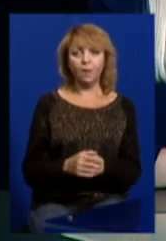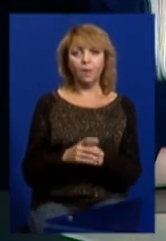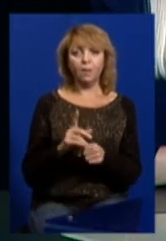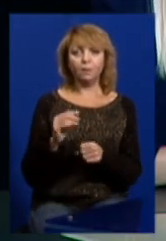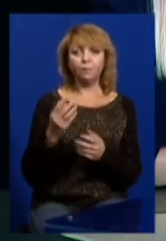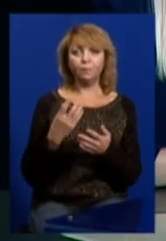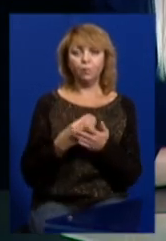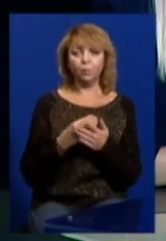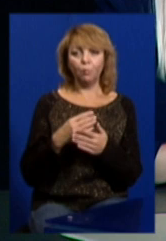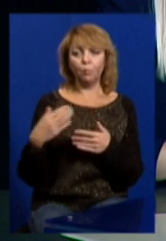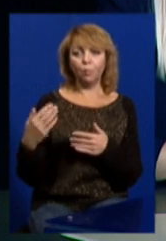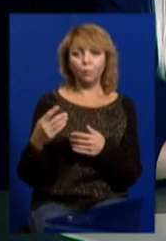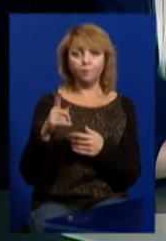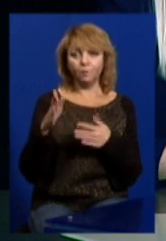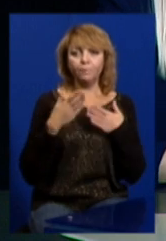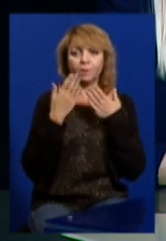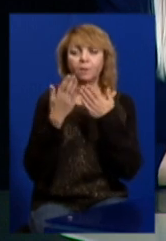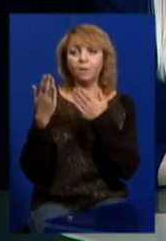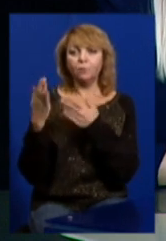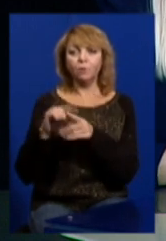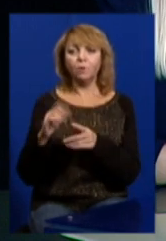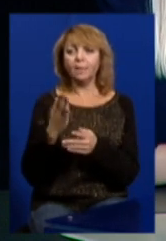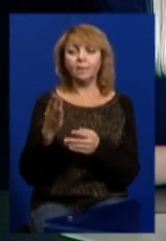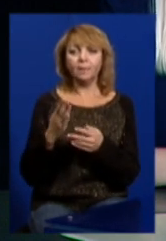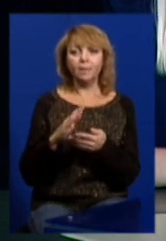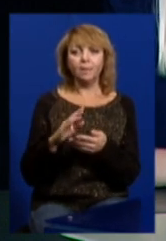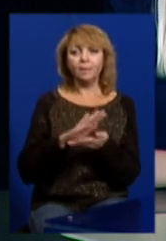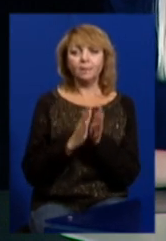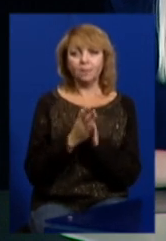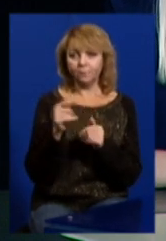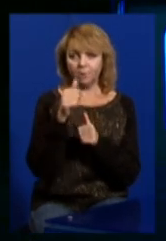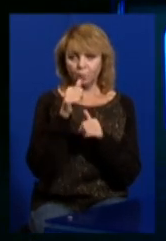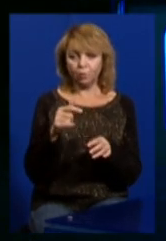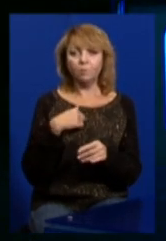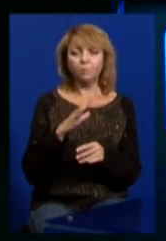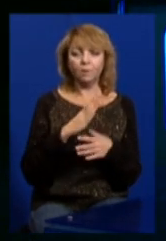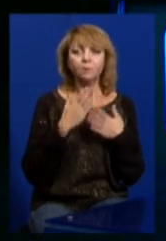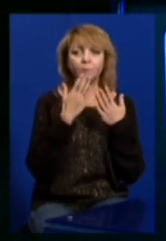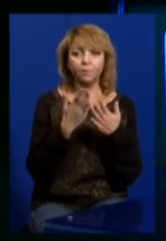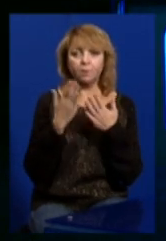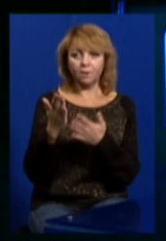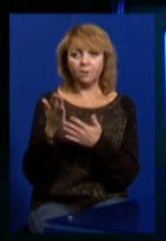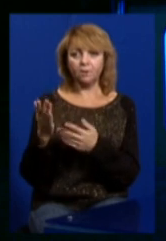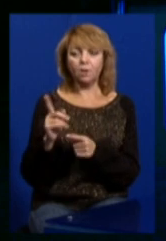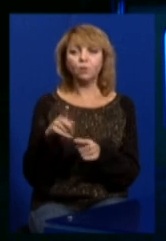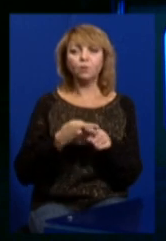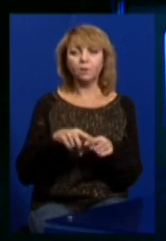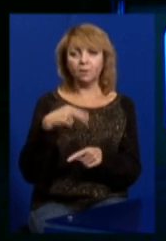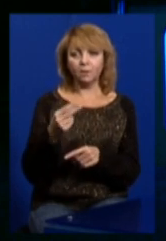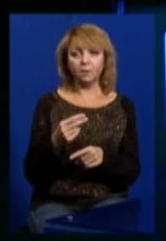якихось інстанцій ви не можете, так? Щоб якось пришвидшитися слідство? Ні, ми можемо, ну, зверталися, ну, а що це дає?